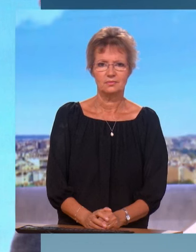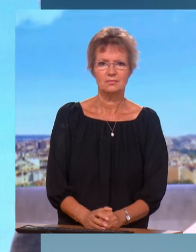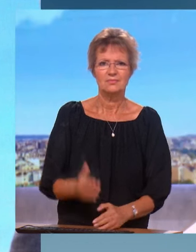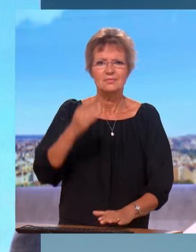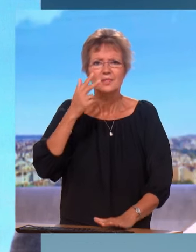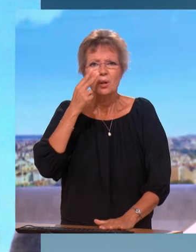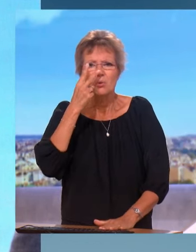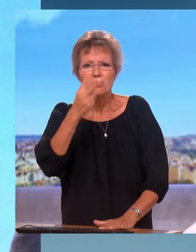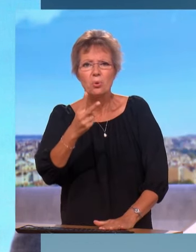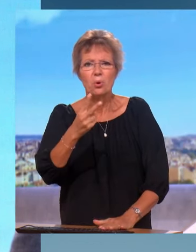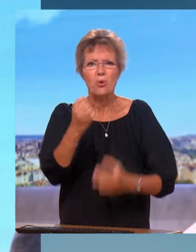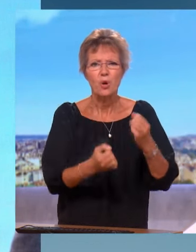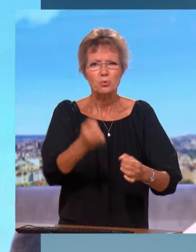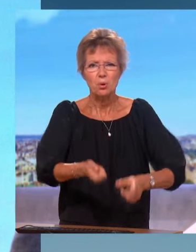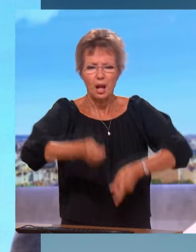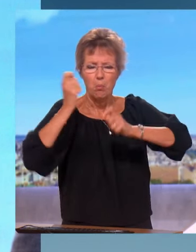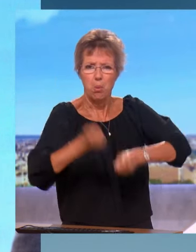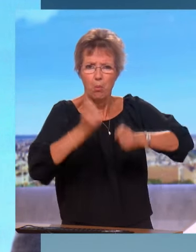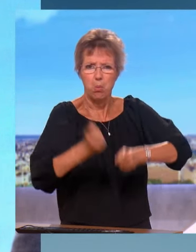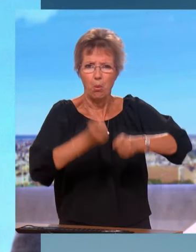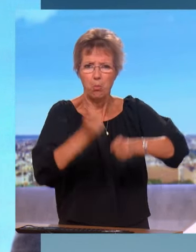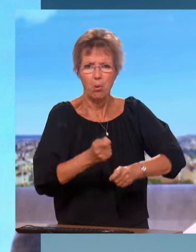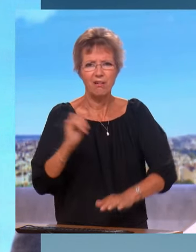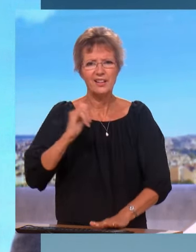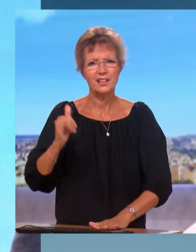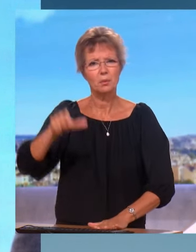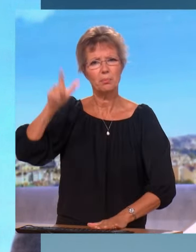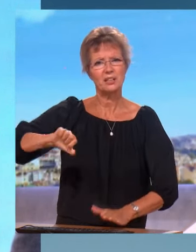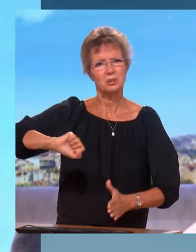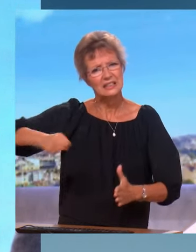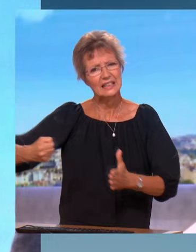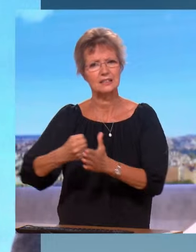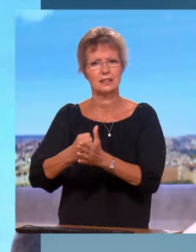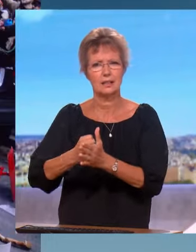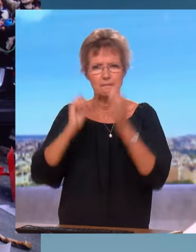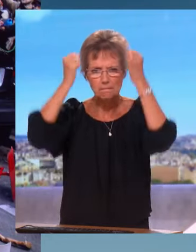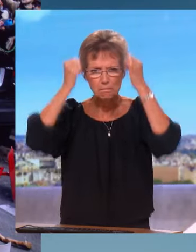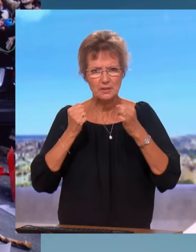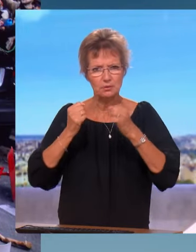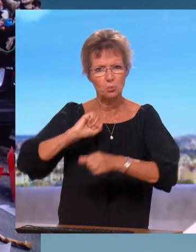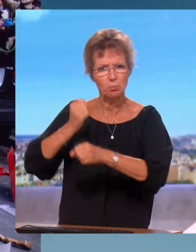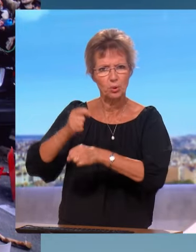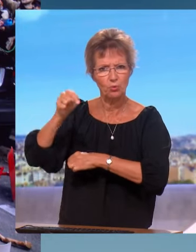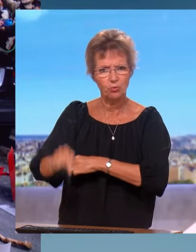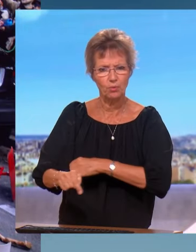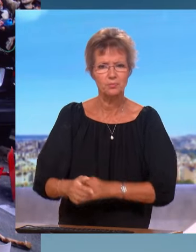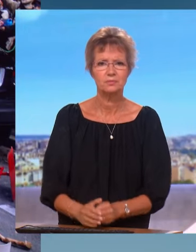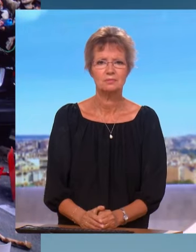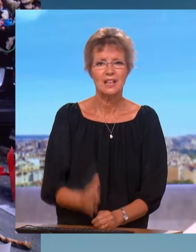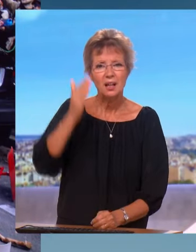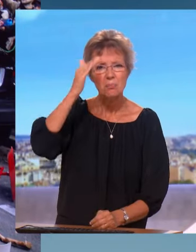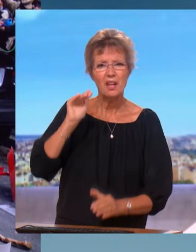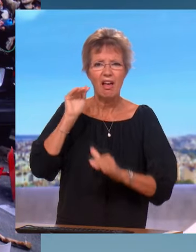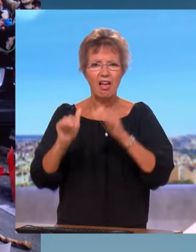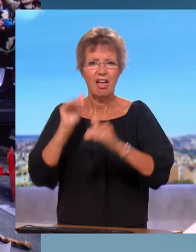vouloir massacrer des policiers dans leur voiture, ce n pas une partie de la population. Ce sont des extrémistes qui doivent être condamnés. Quand on fait un appel au